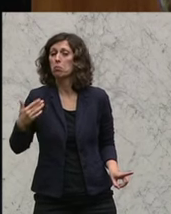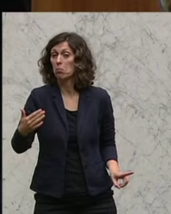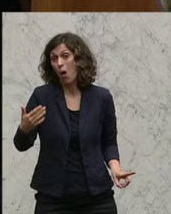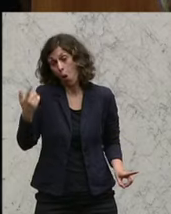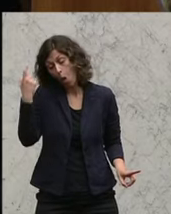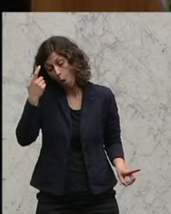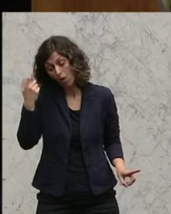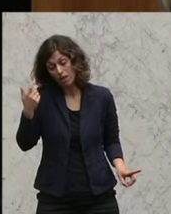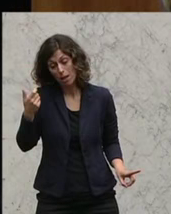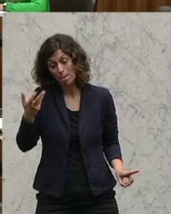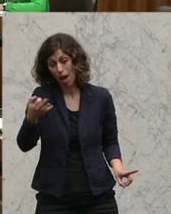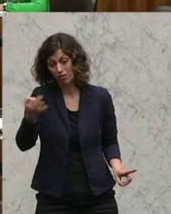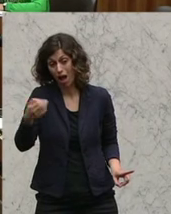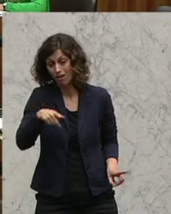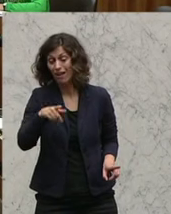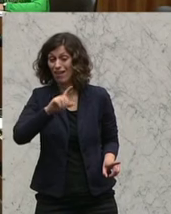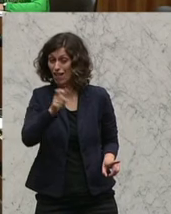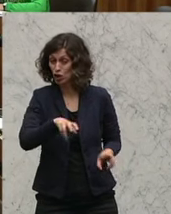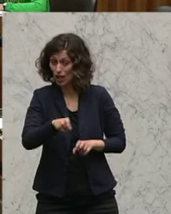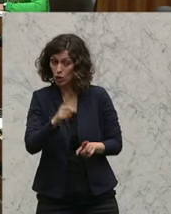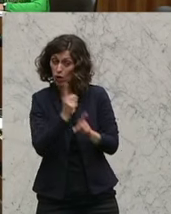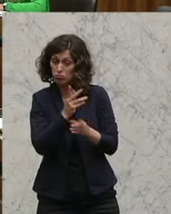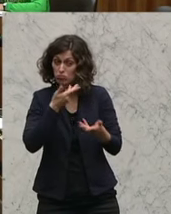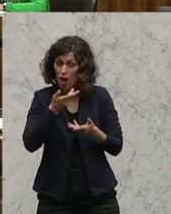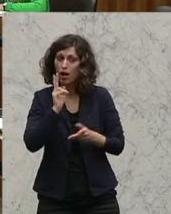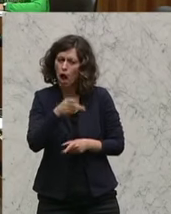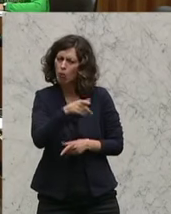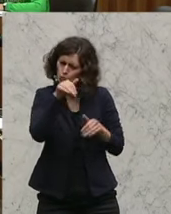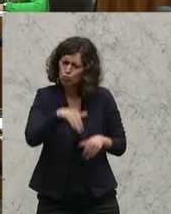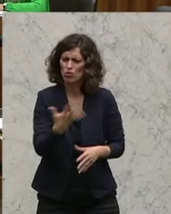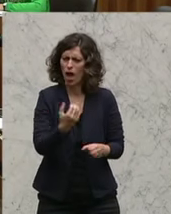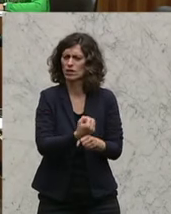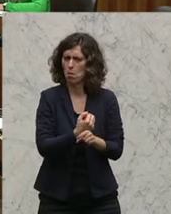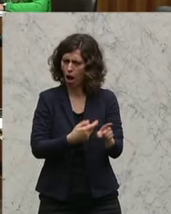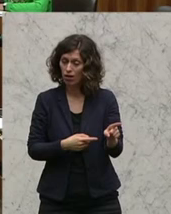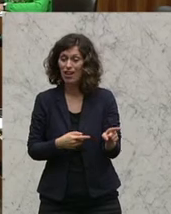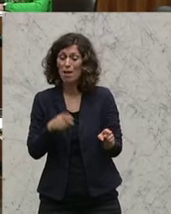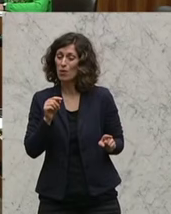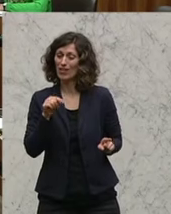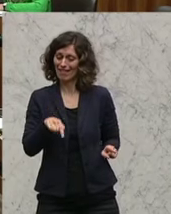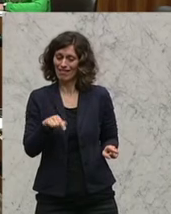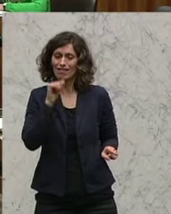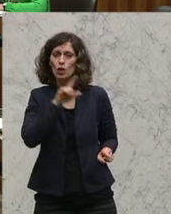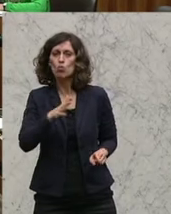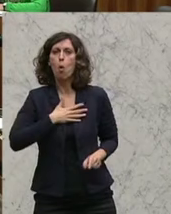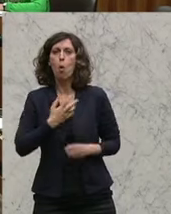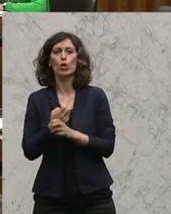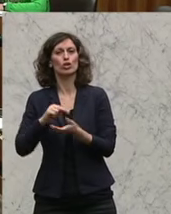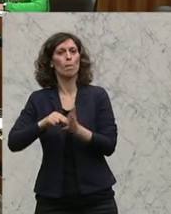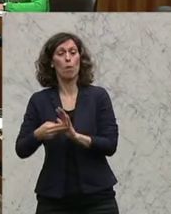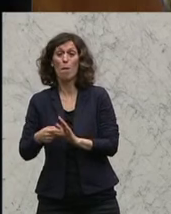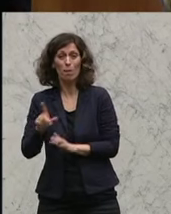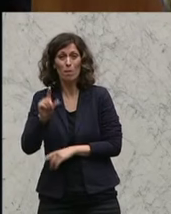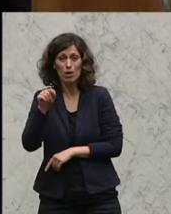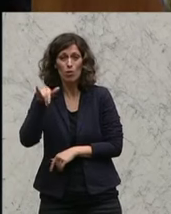Tagen auch die Mitglieder der italienischen Regierung überzeugen kann, hier Maßnahmen zu setzen. Dann ist es nicht ein österreichisches Problem zuerst, sondern